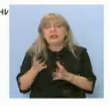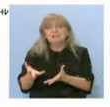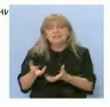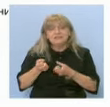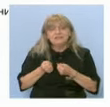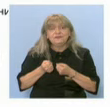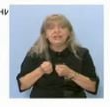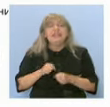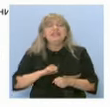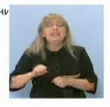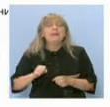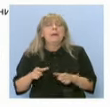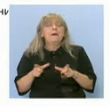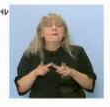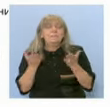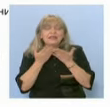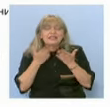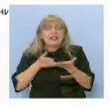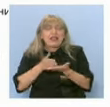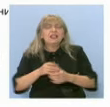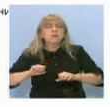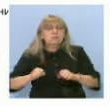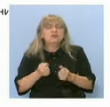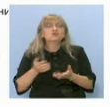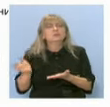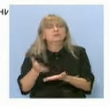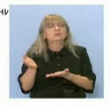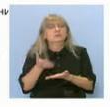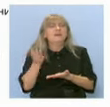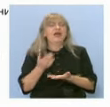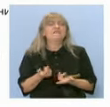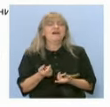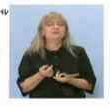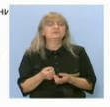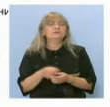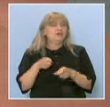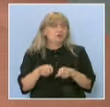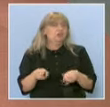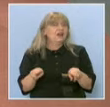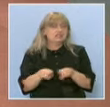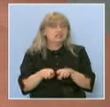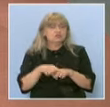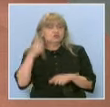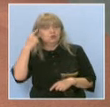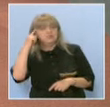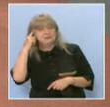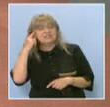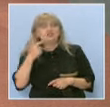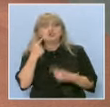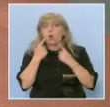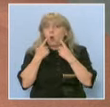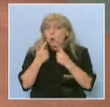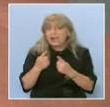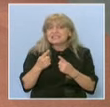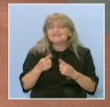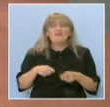материала се препуска с така доста бърза скорост. Това също смятам, че оказва влияние. Какво